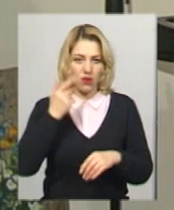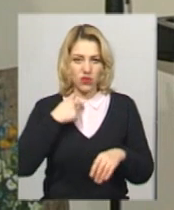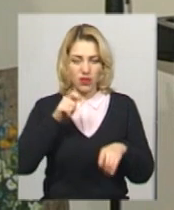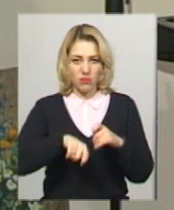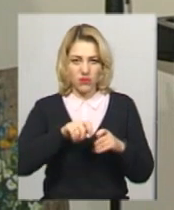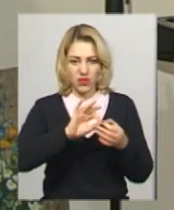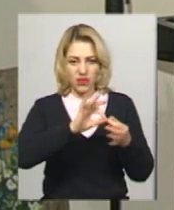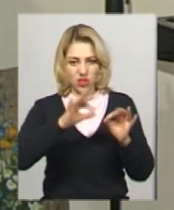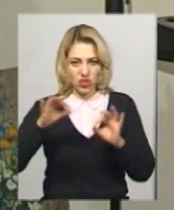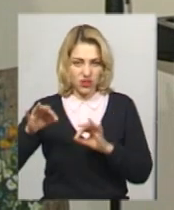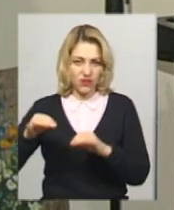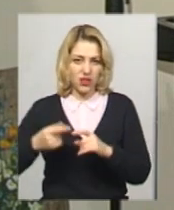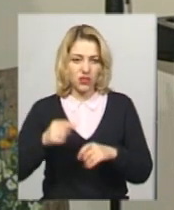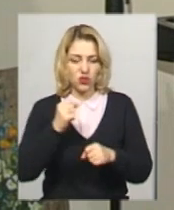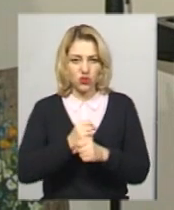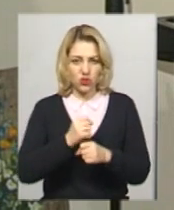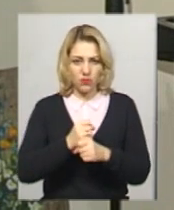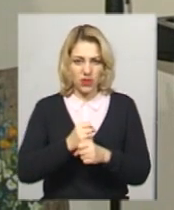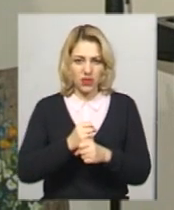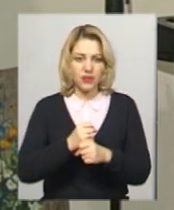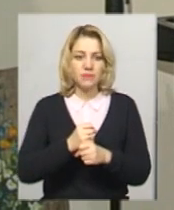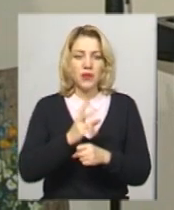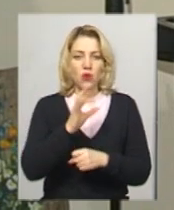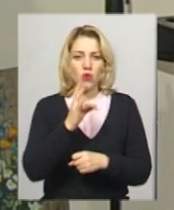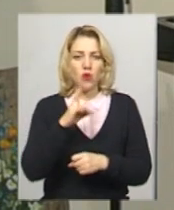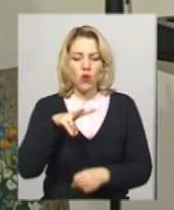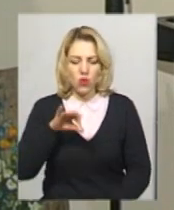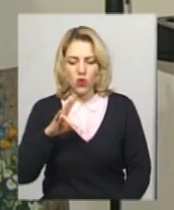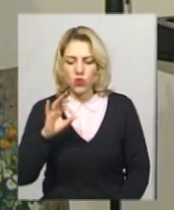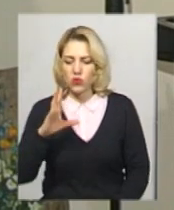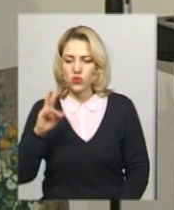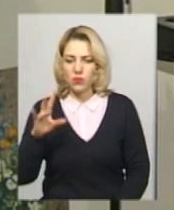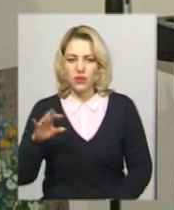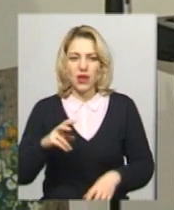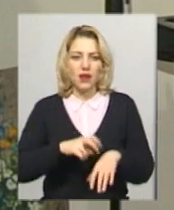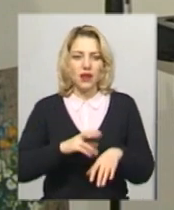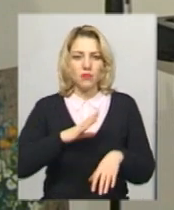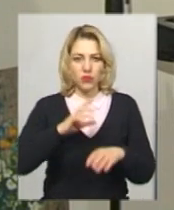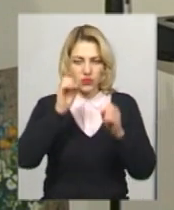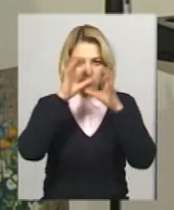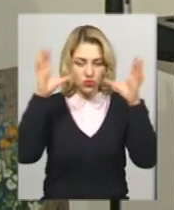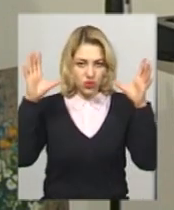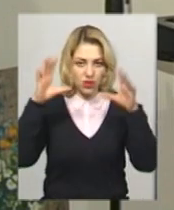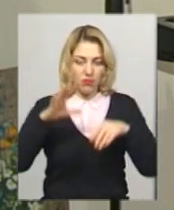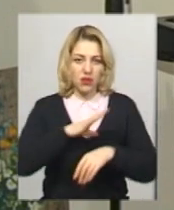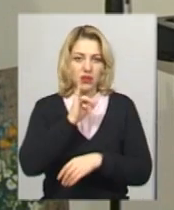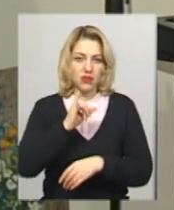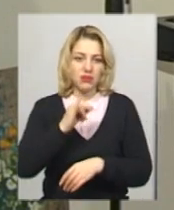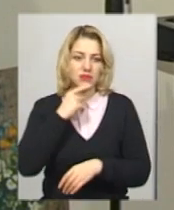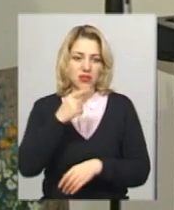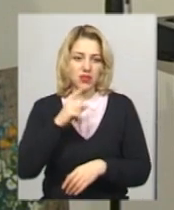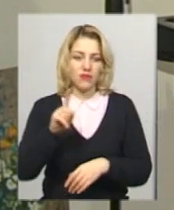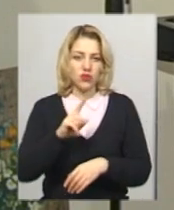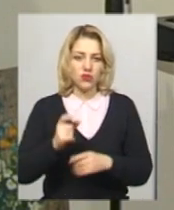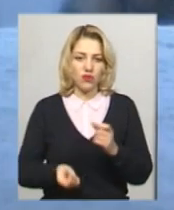кишківник і зробила колоноскопію, то лікар одразу був з такими великими очима. Він сказав, що він